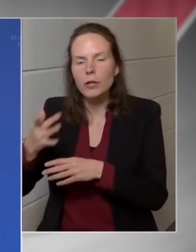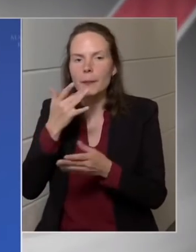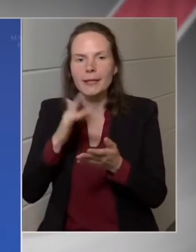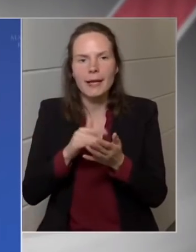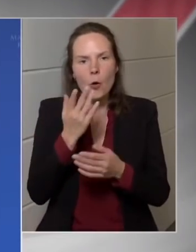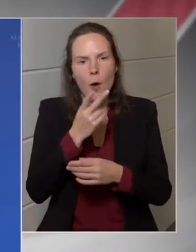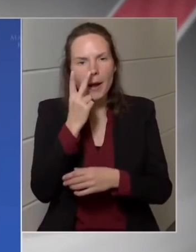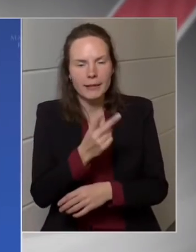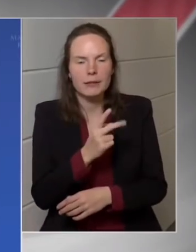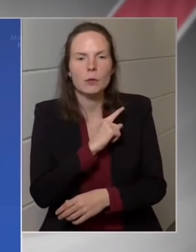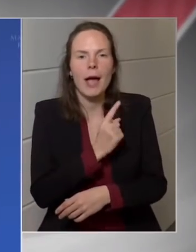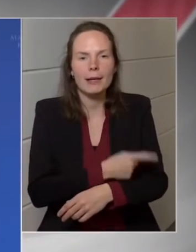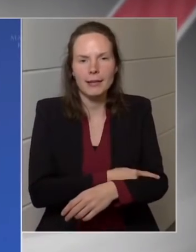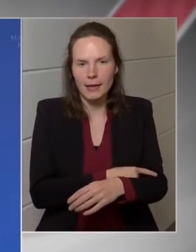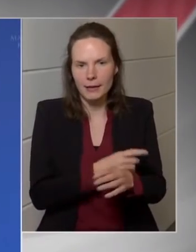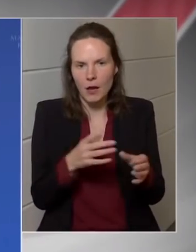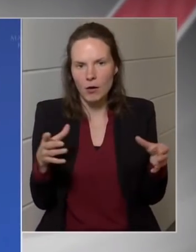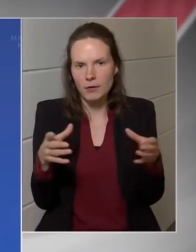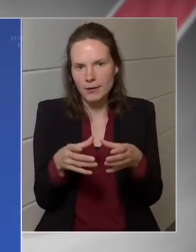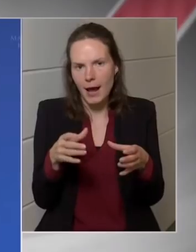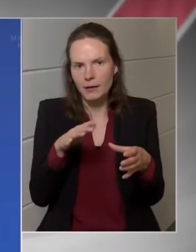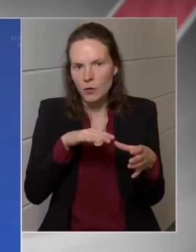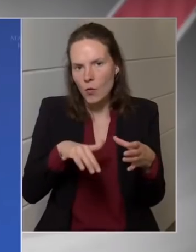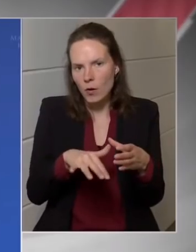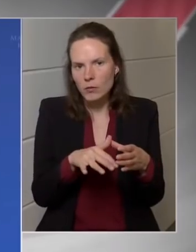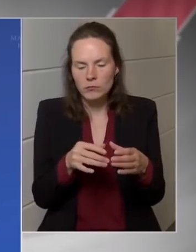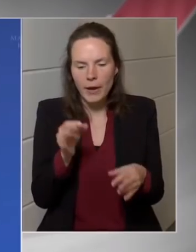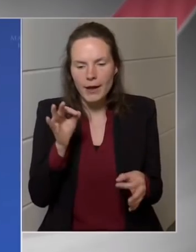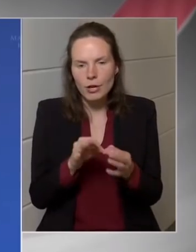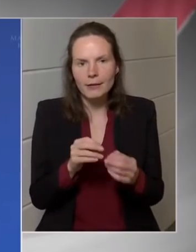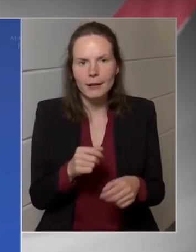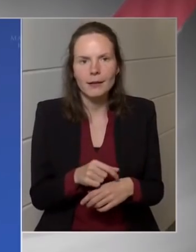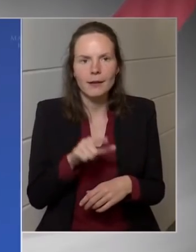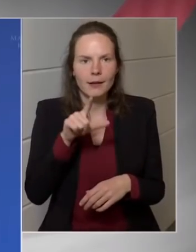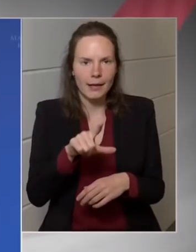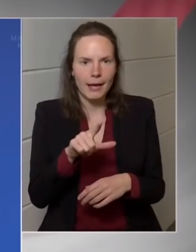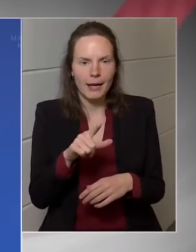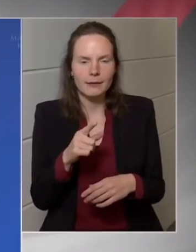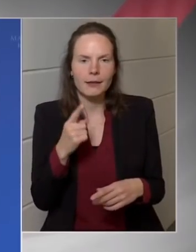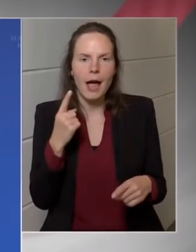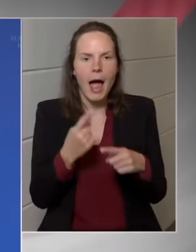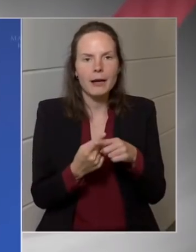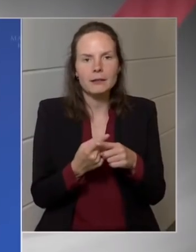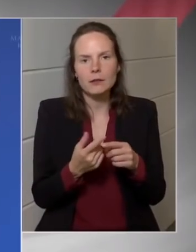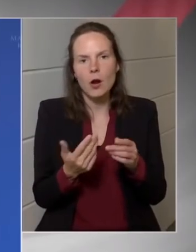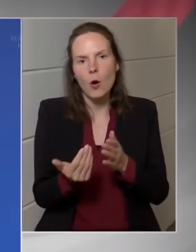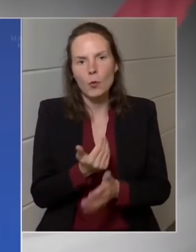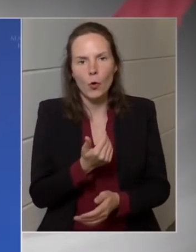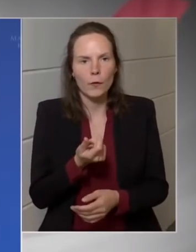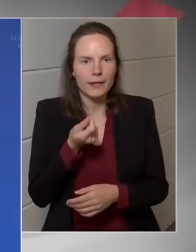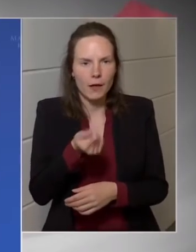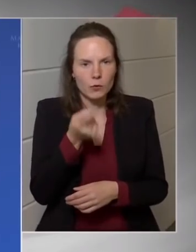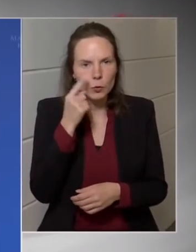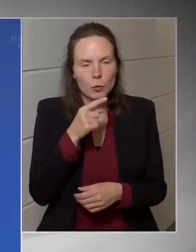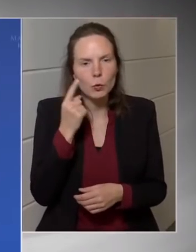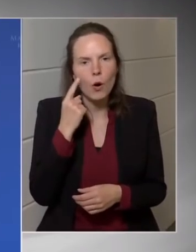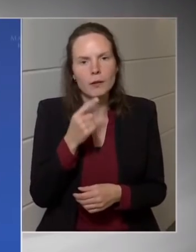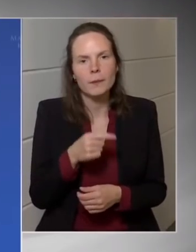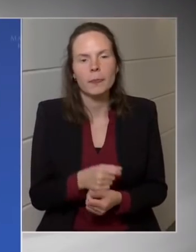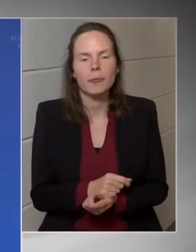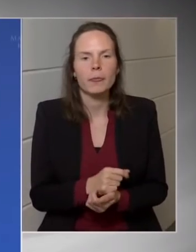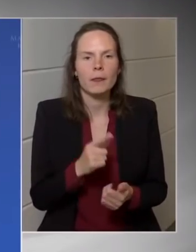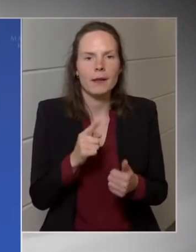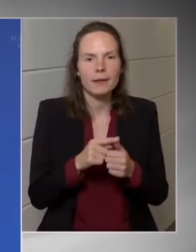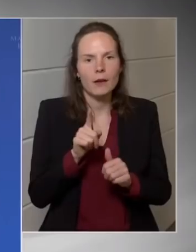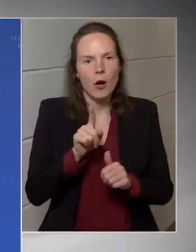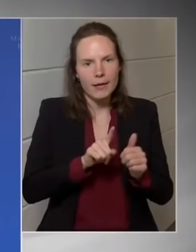az energia szektor esetén, mondjuk két extra profitadót tudok említeni. Egyik a bánya járadék emelése,